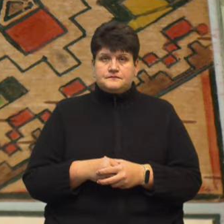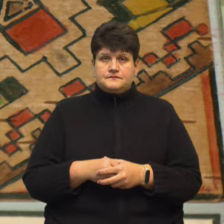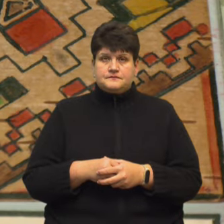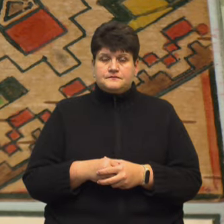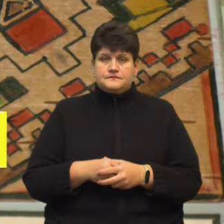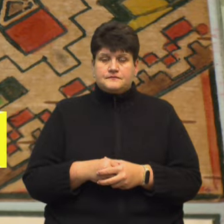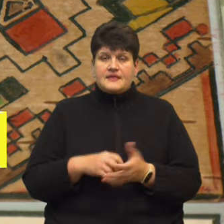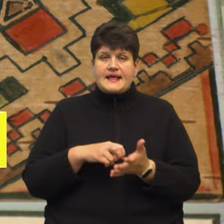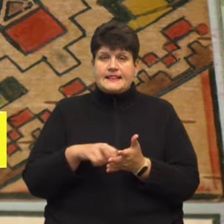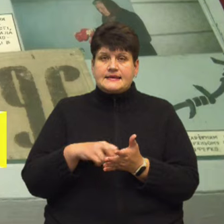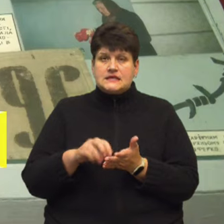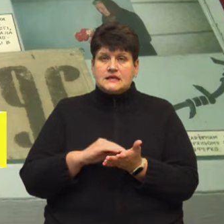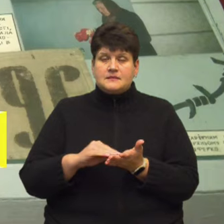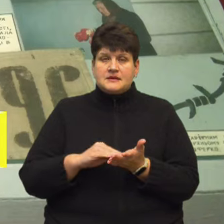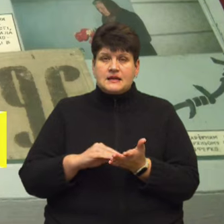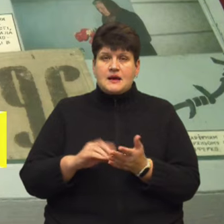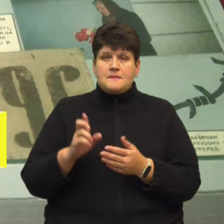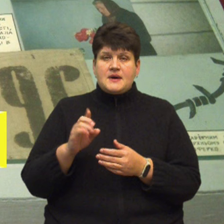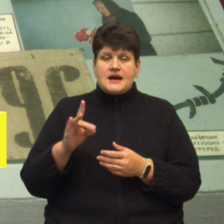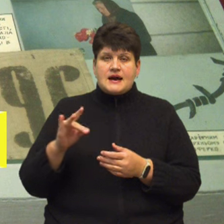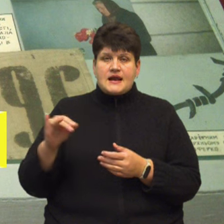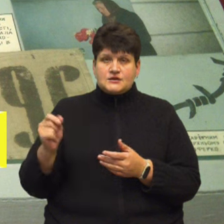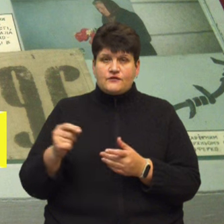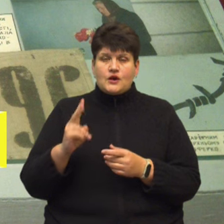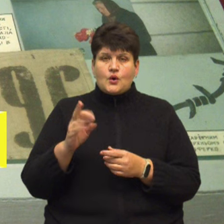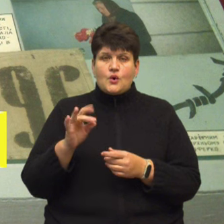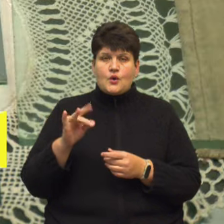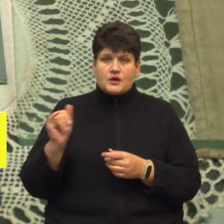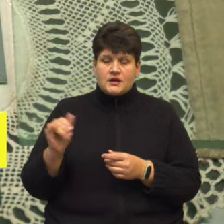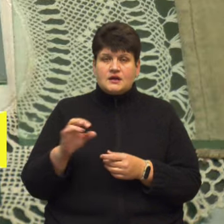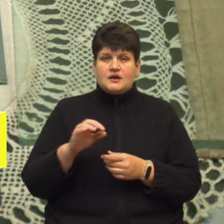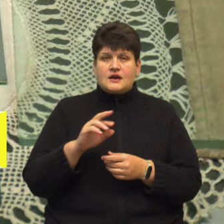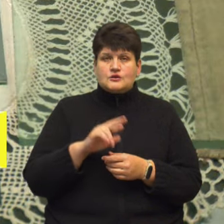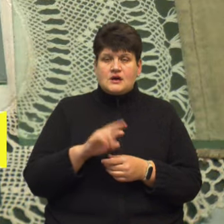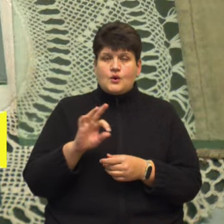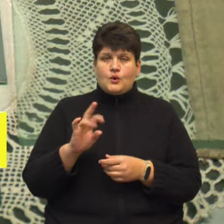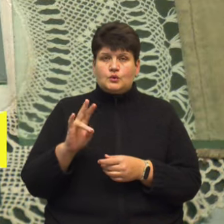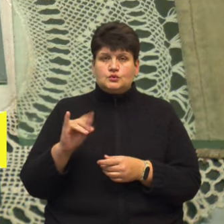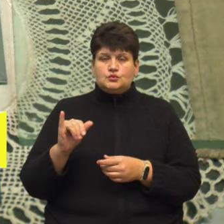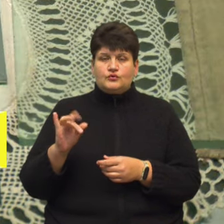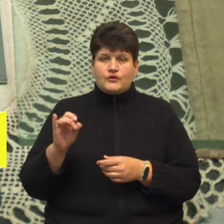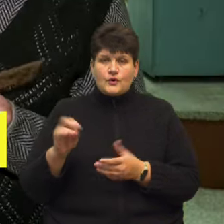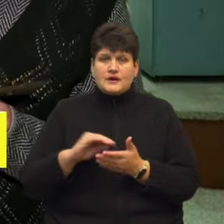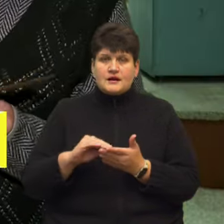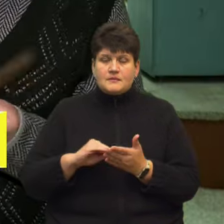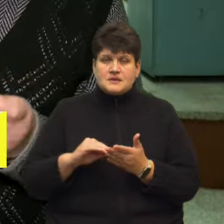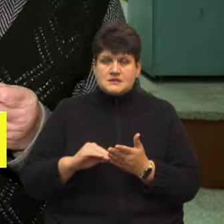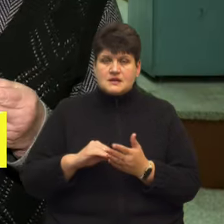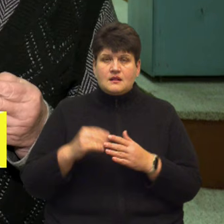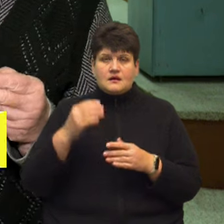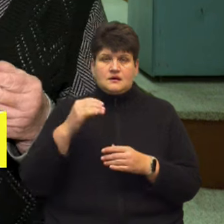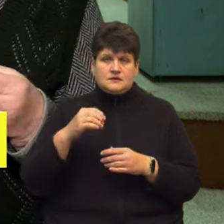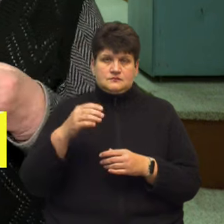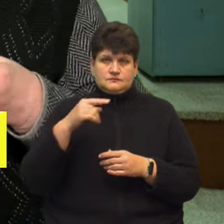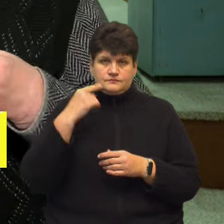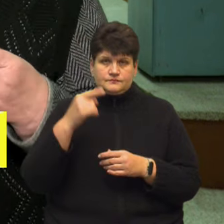Листи, написані на березовій корі, членкині УНУПа Ярослави Онуферко, які вона писала в мордовських таборах, планують внести до